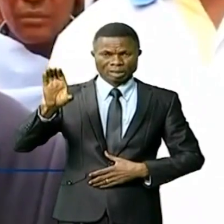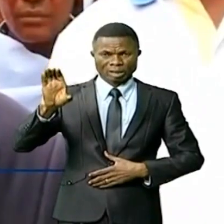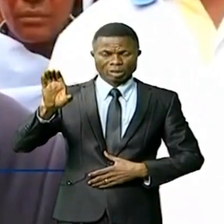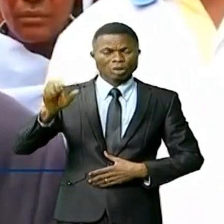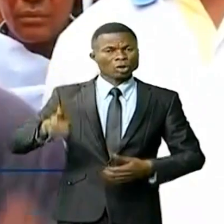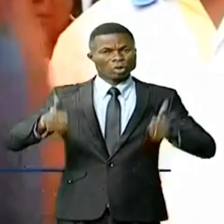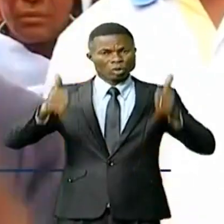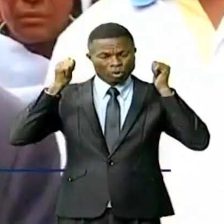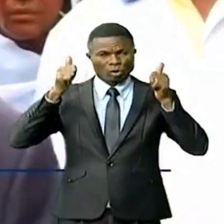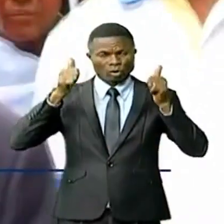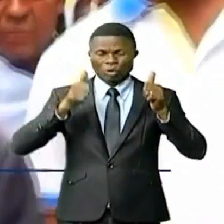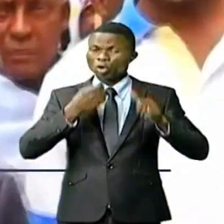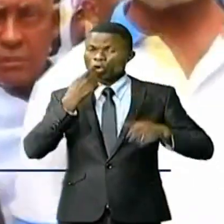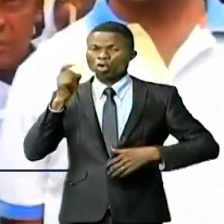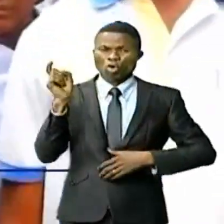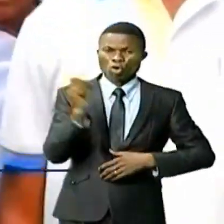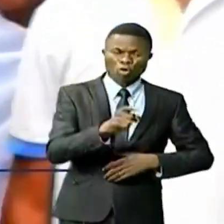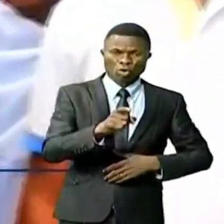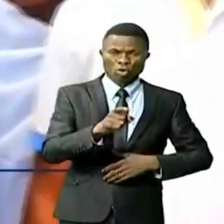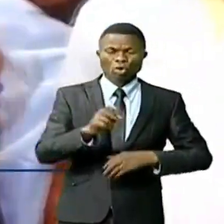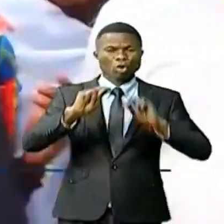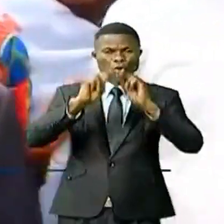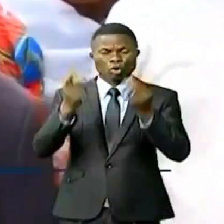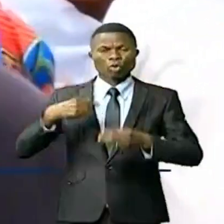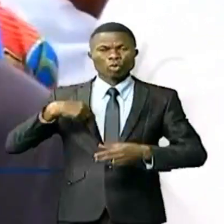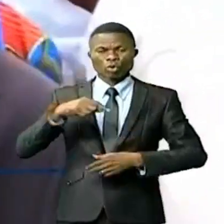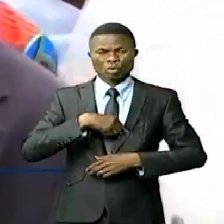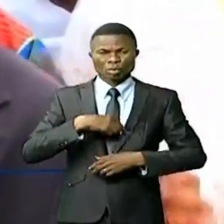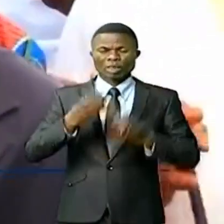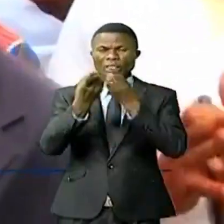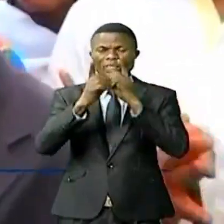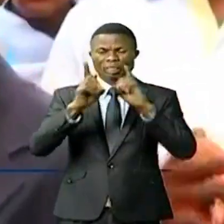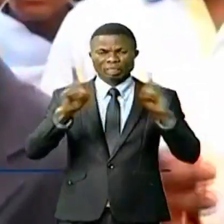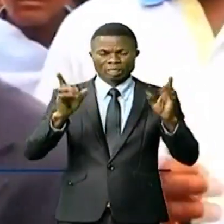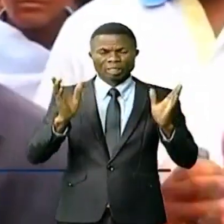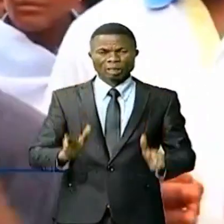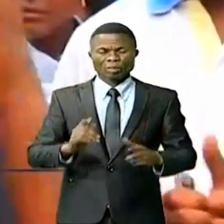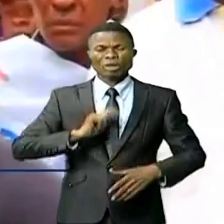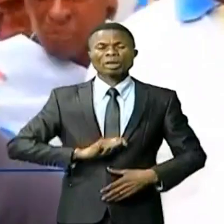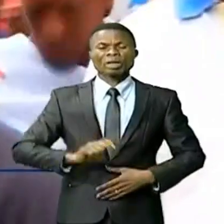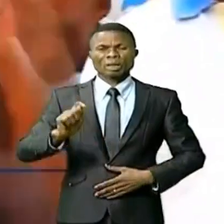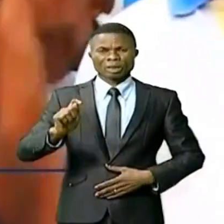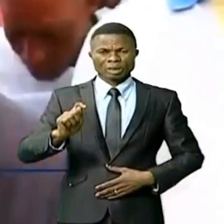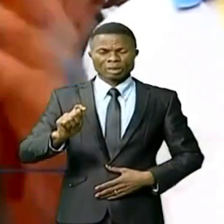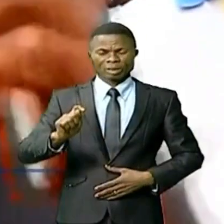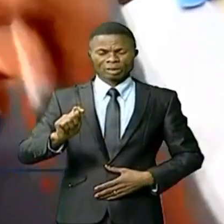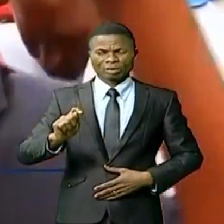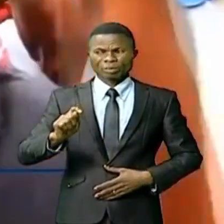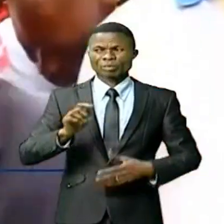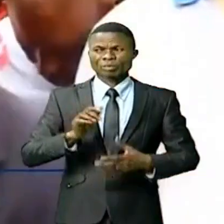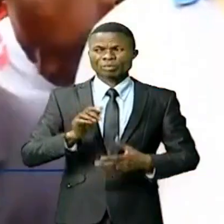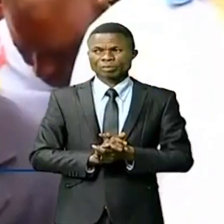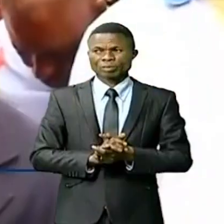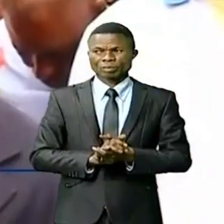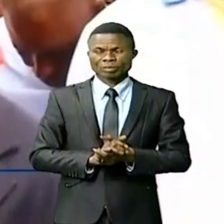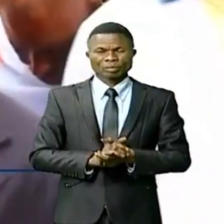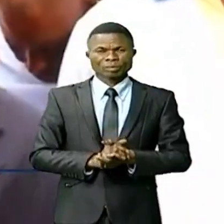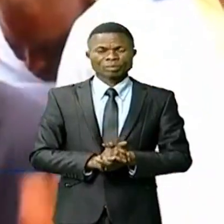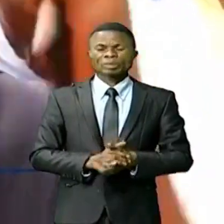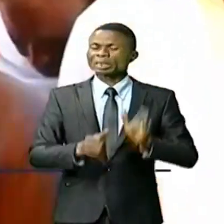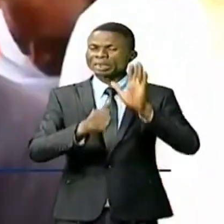refusons la dictature au sein de notre rassemblement des démocrates tshisekédistes. Je vais la dictature